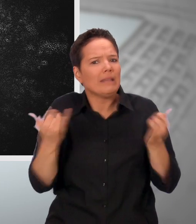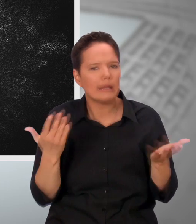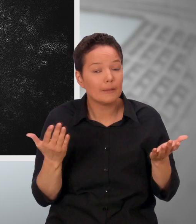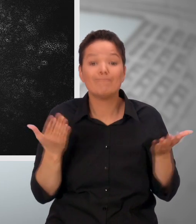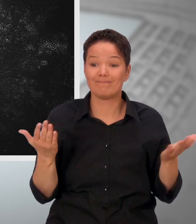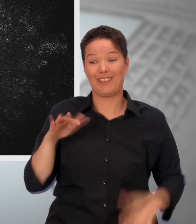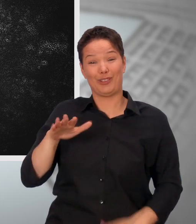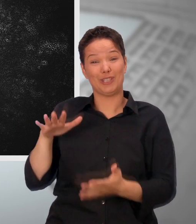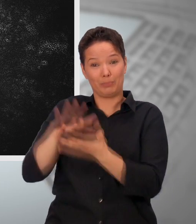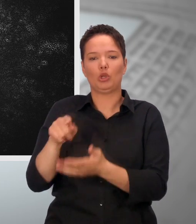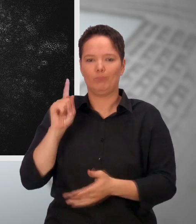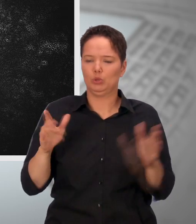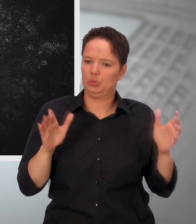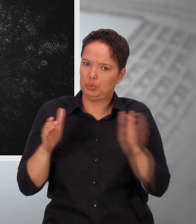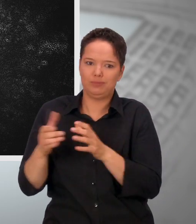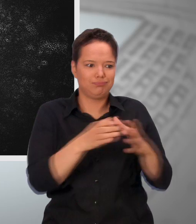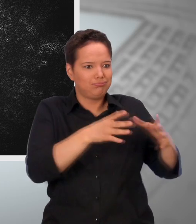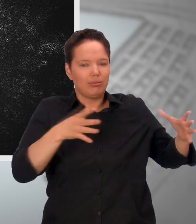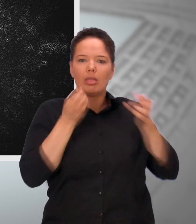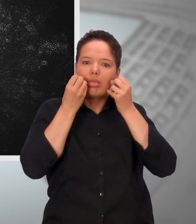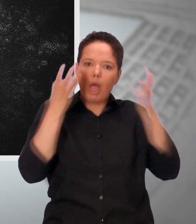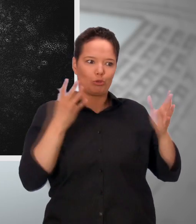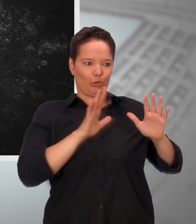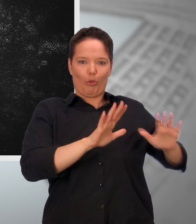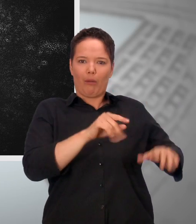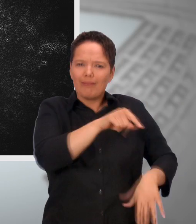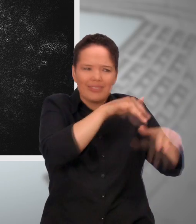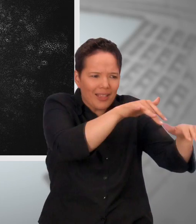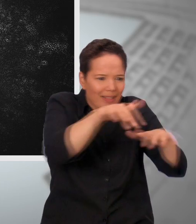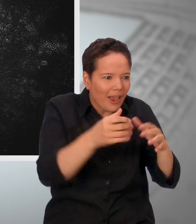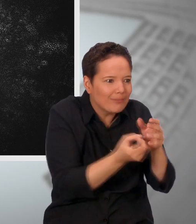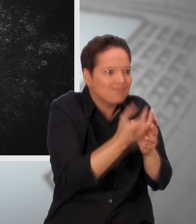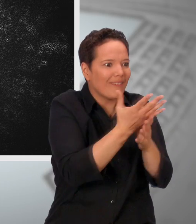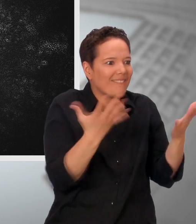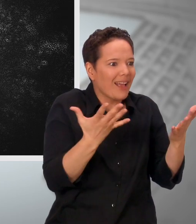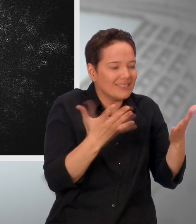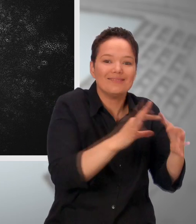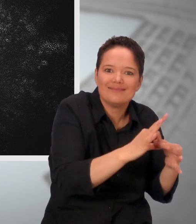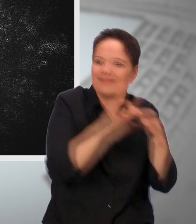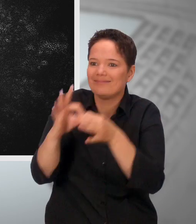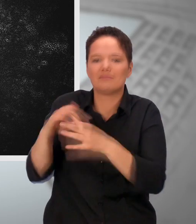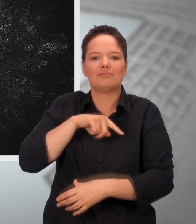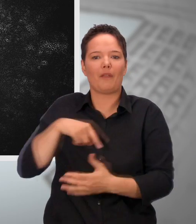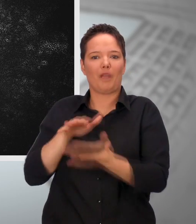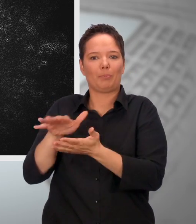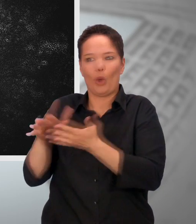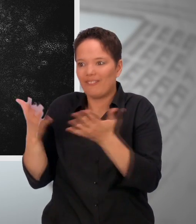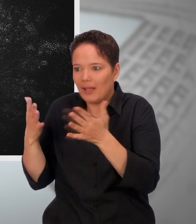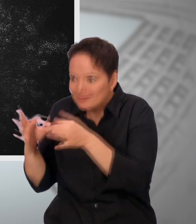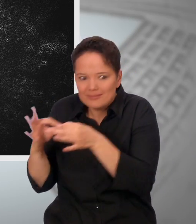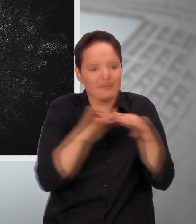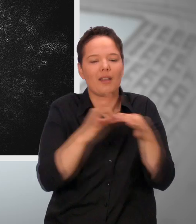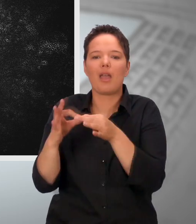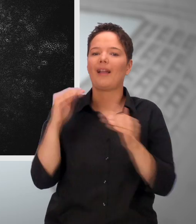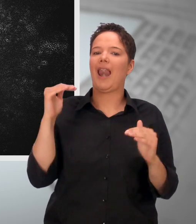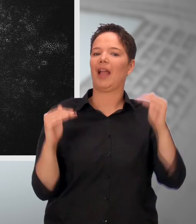Fußabdruck muss wieder kleiner werden und Raum lassen für andere. Wir brauchen ein besseres Gleichgewicht zwischen dem,